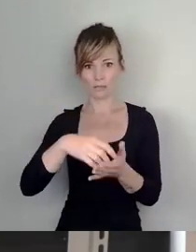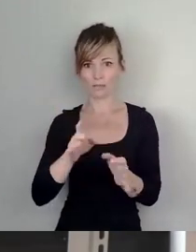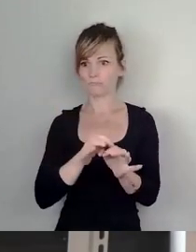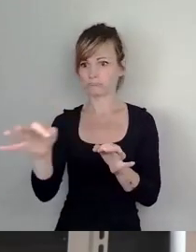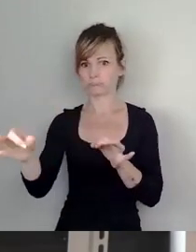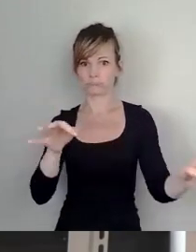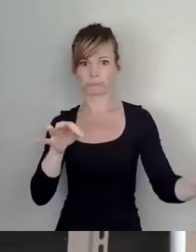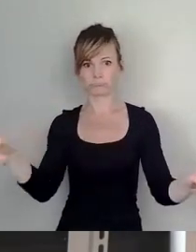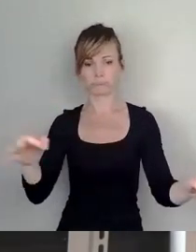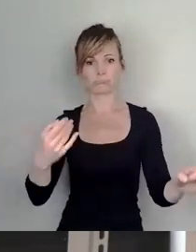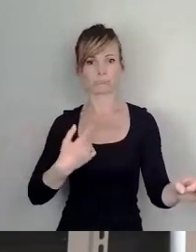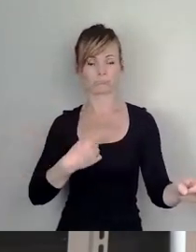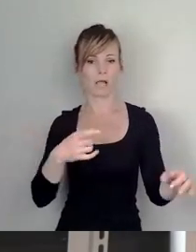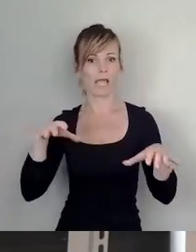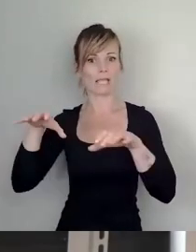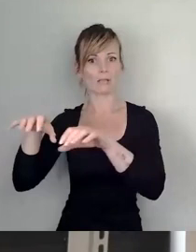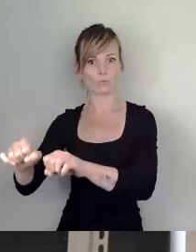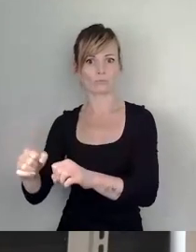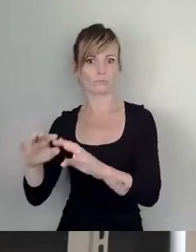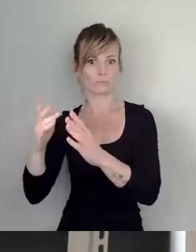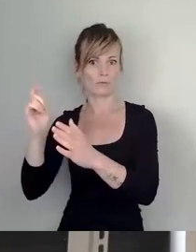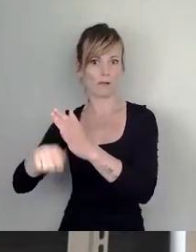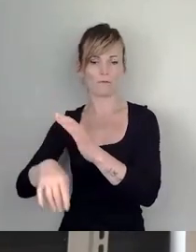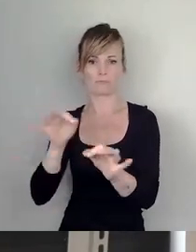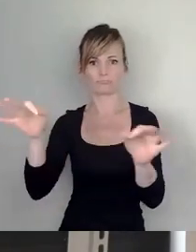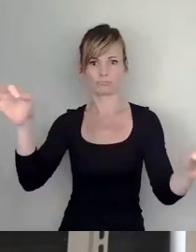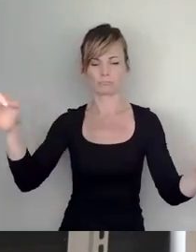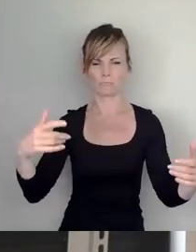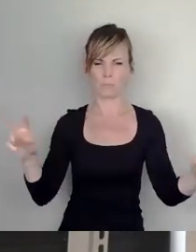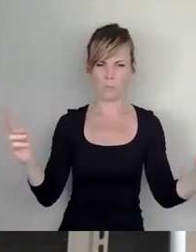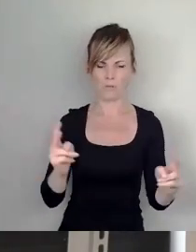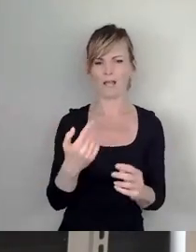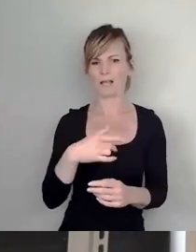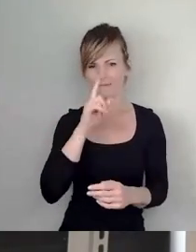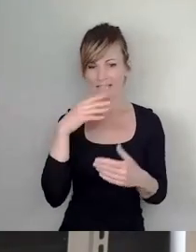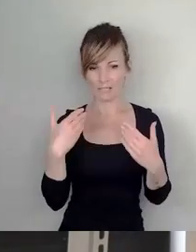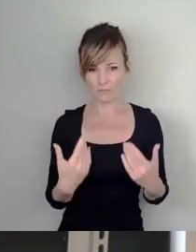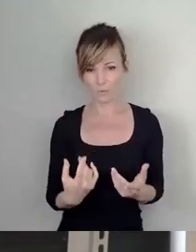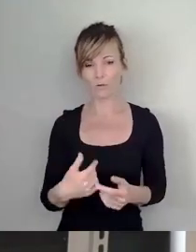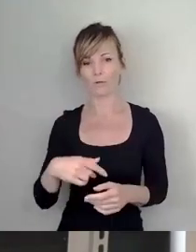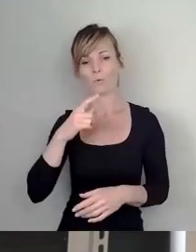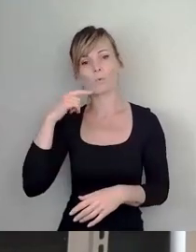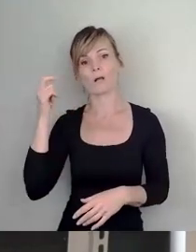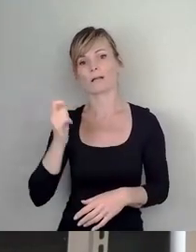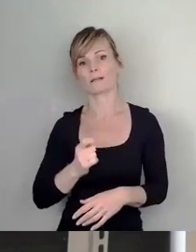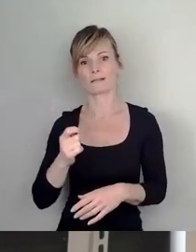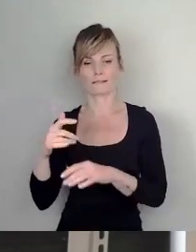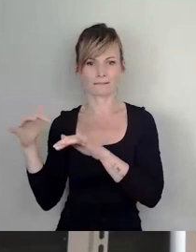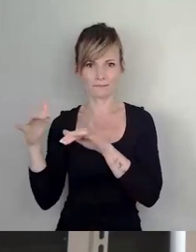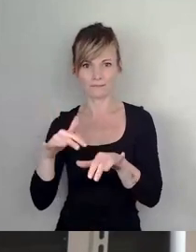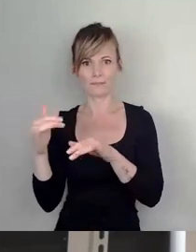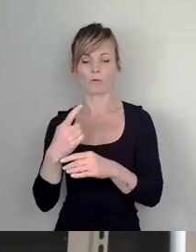Dresden verliert dabei so viele Einwohner, dass unsere Stadt schrumpfen würde, wenn man den temporären Zuzug von Ukrainern bzw. die Zuweisung von Flüchtlingen